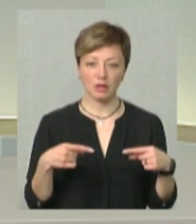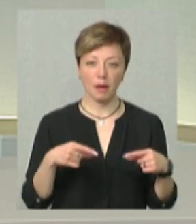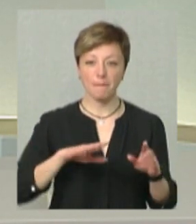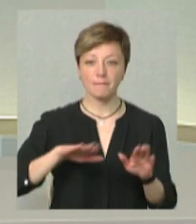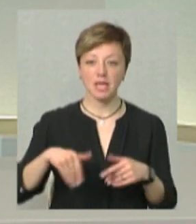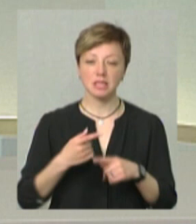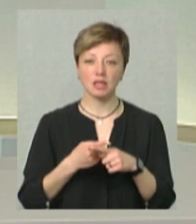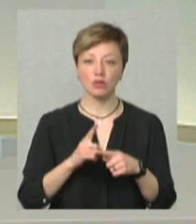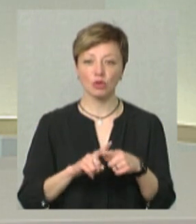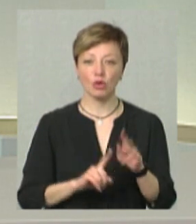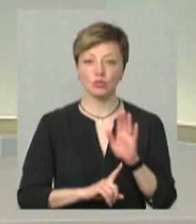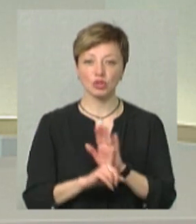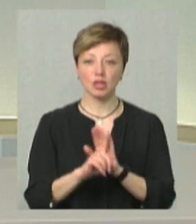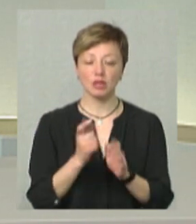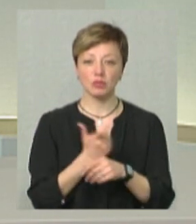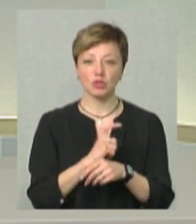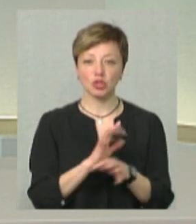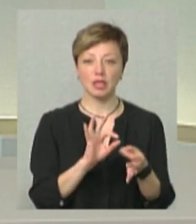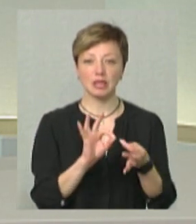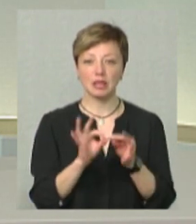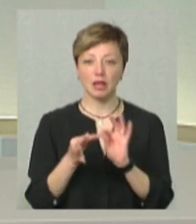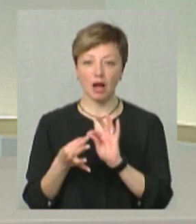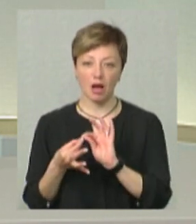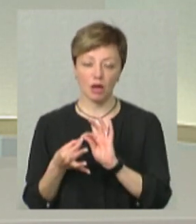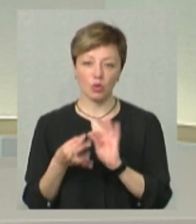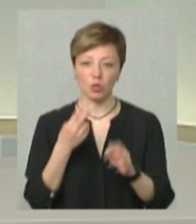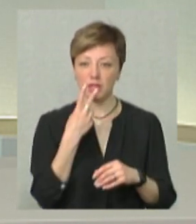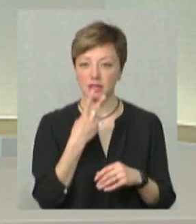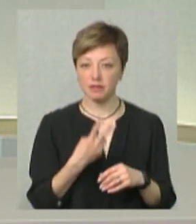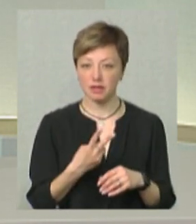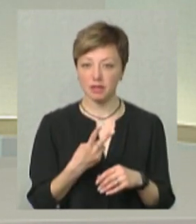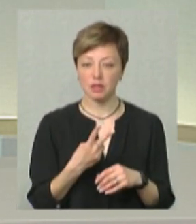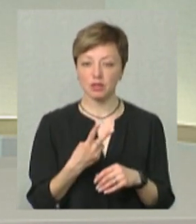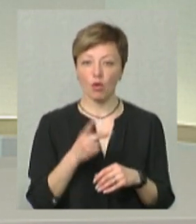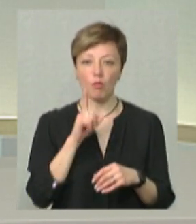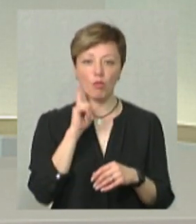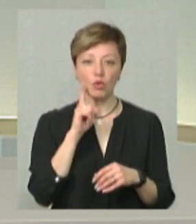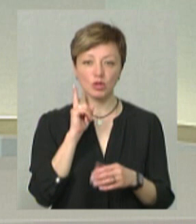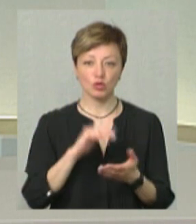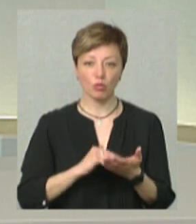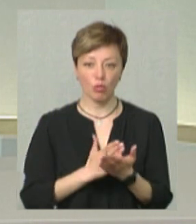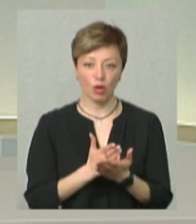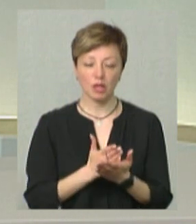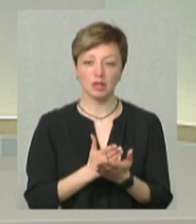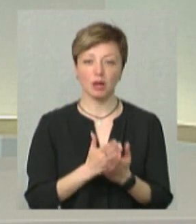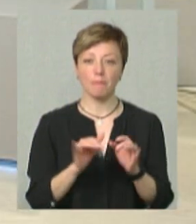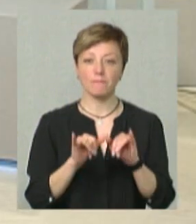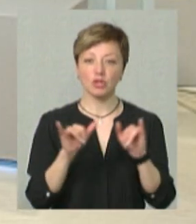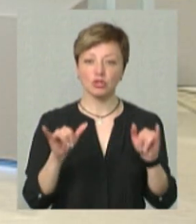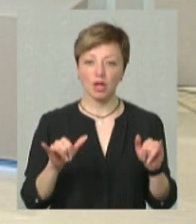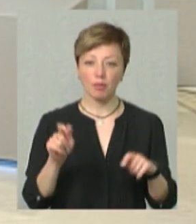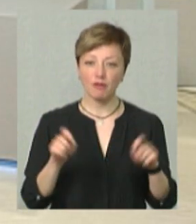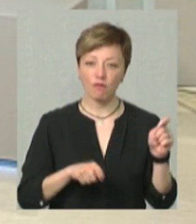Після цього ми почали більш детально дивитись у молодіжну політику. Це були і масштабні